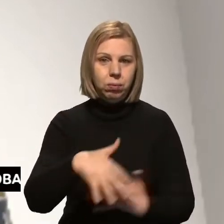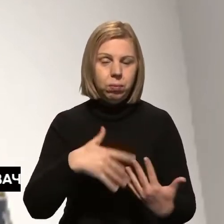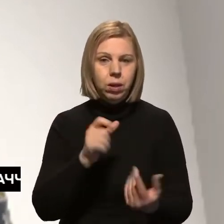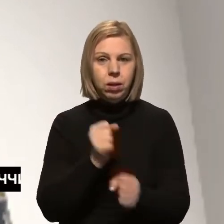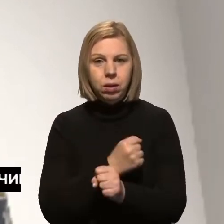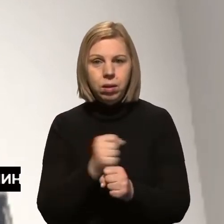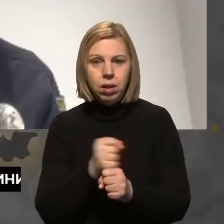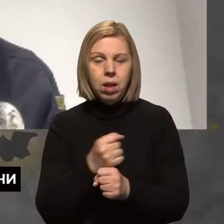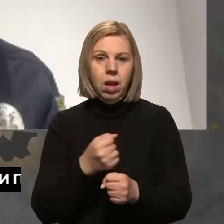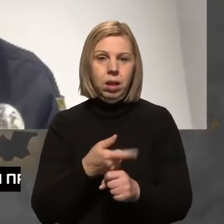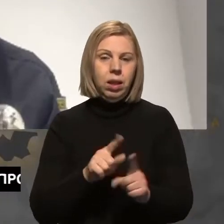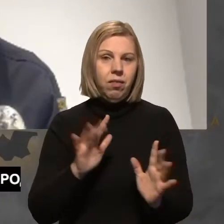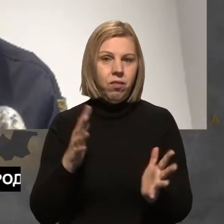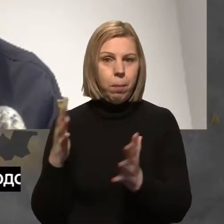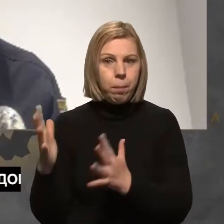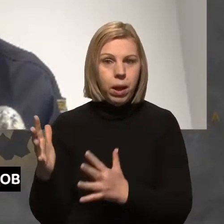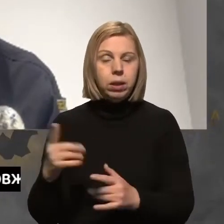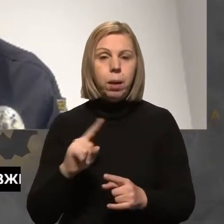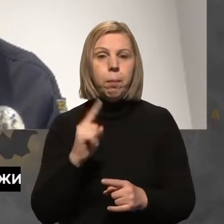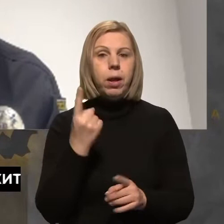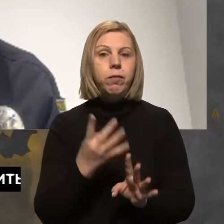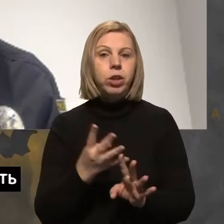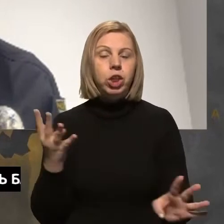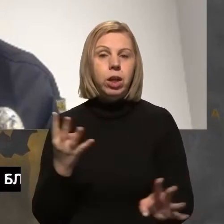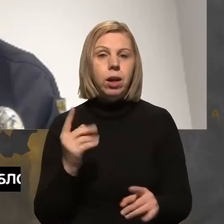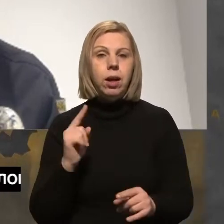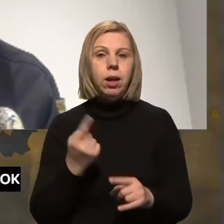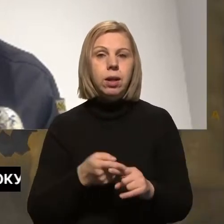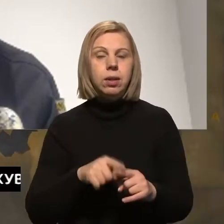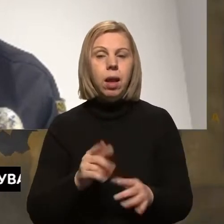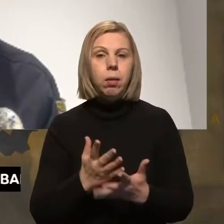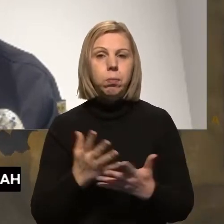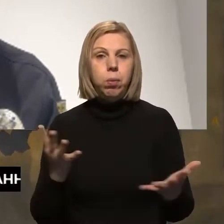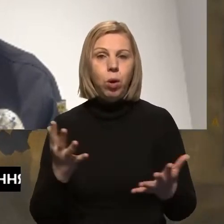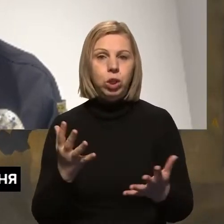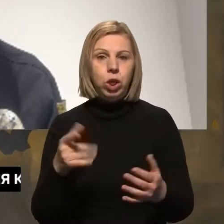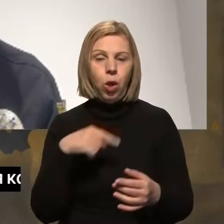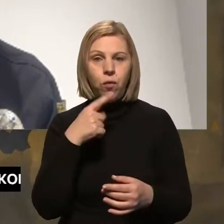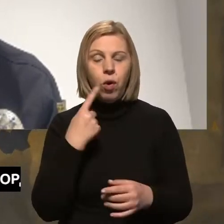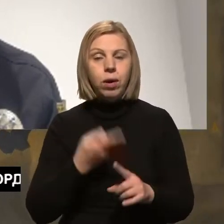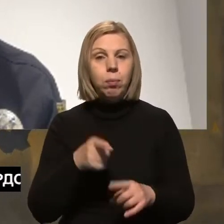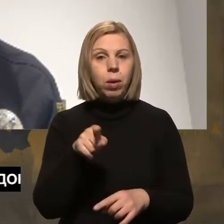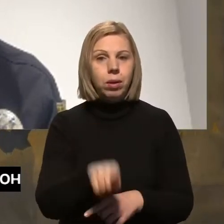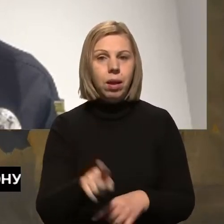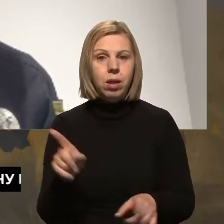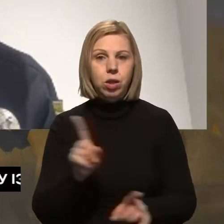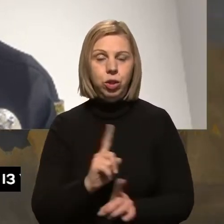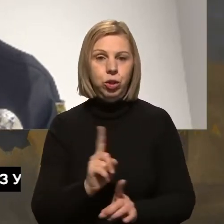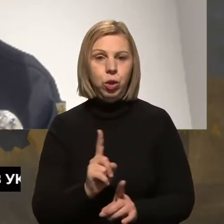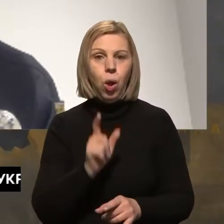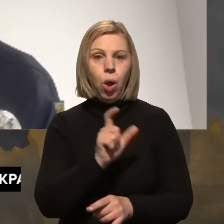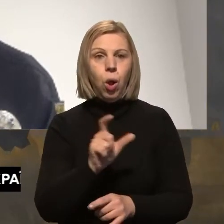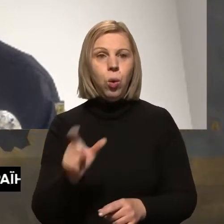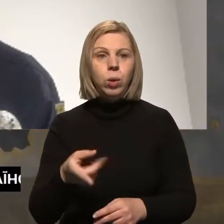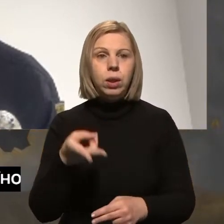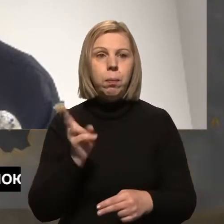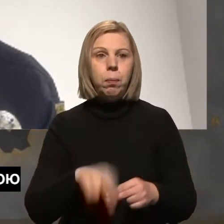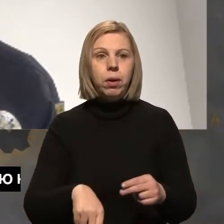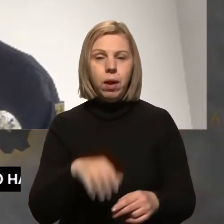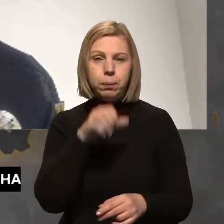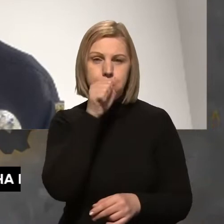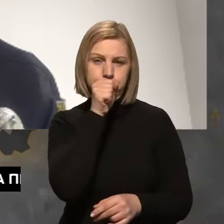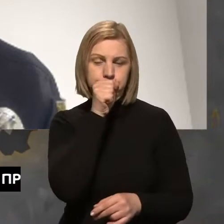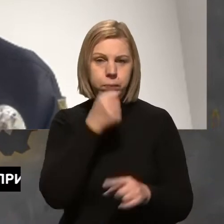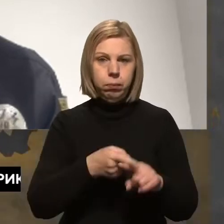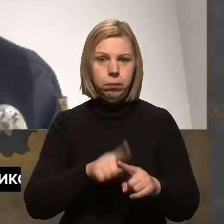збільшилося таких випадків. В першу чергу, це збільшення говорить про те, що люди перестали замовчувати